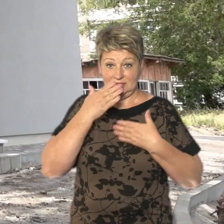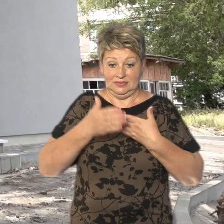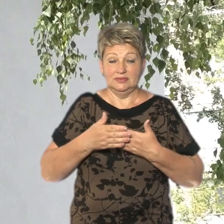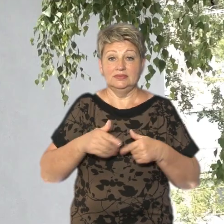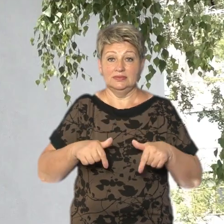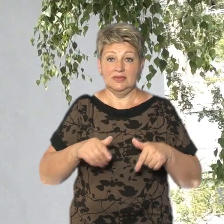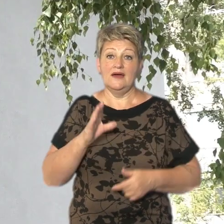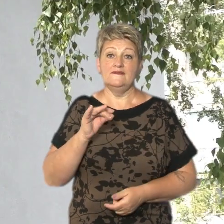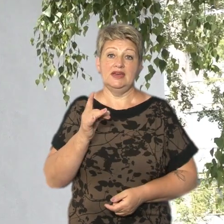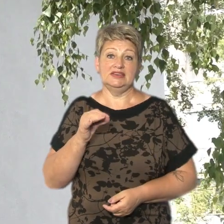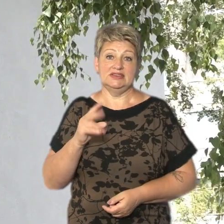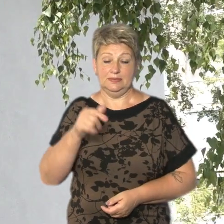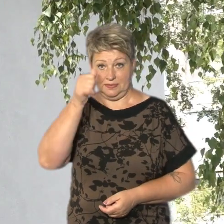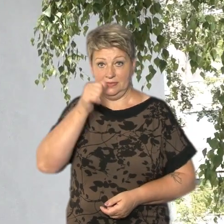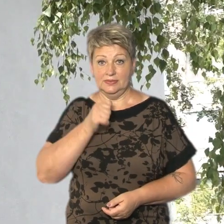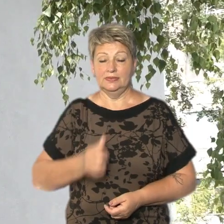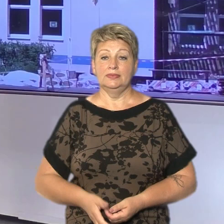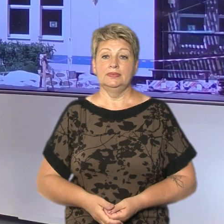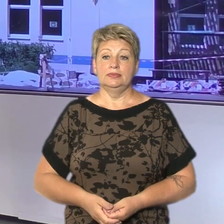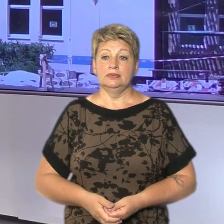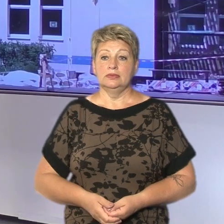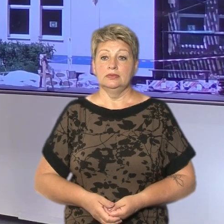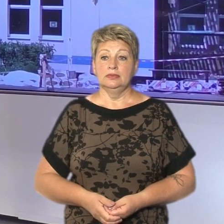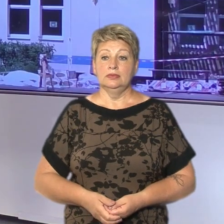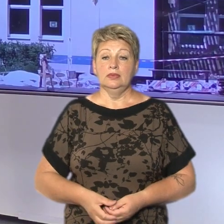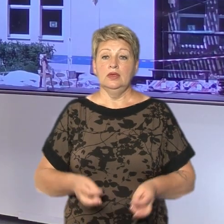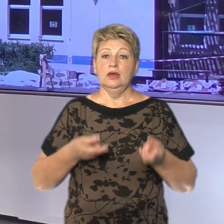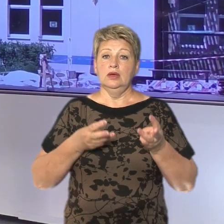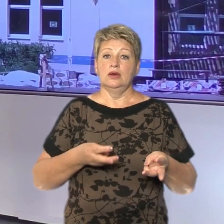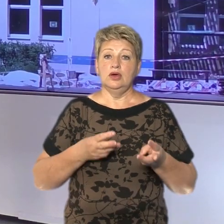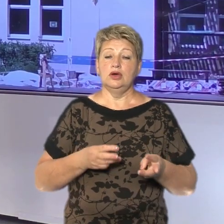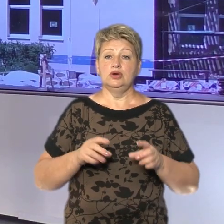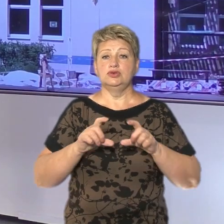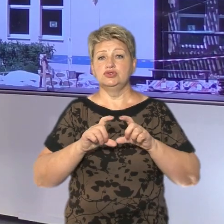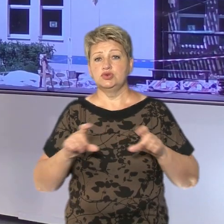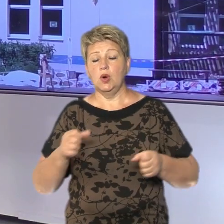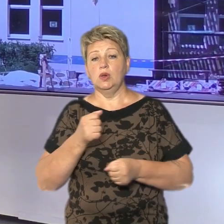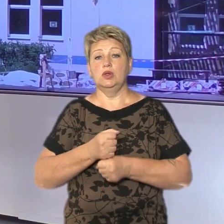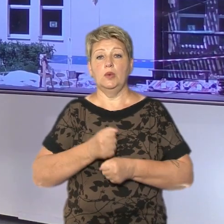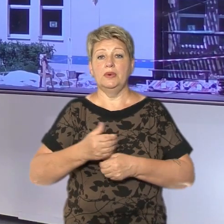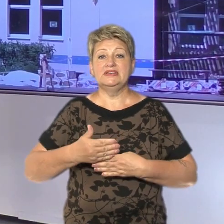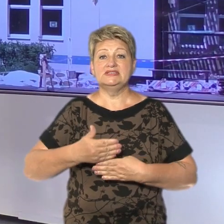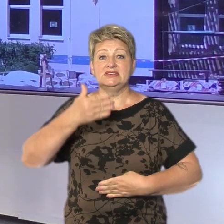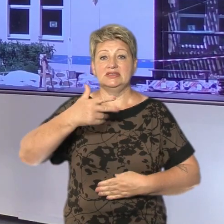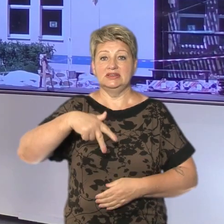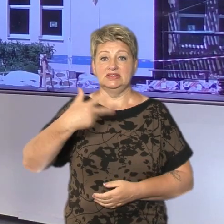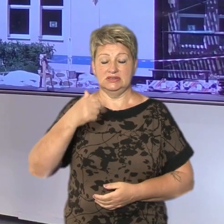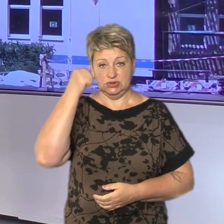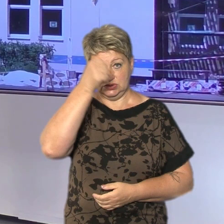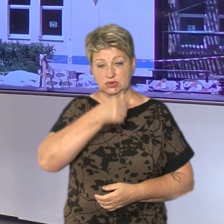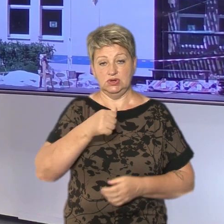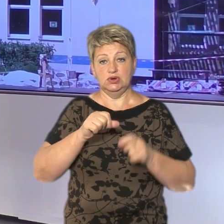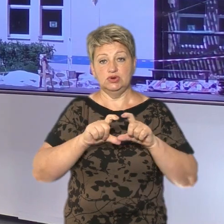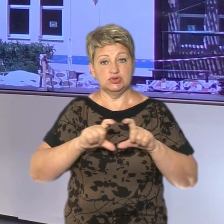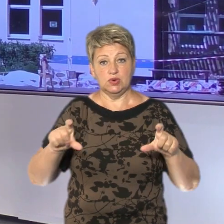Шевченко, Суспільне новини, Черкаси. Утеплюють школу, водночас роблять стінопис. На фасаді 33-ї школи, яка носить ім